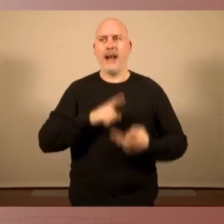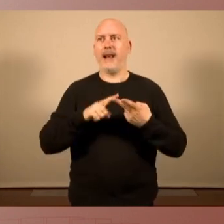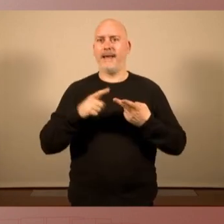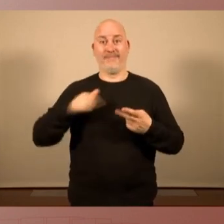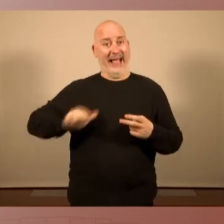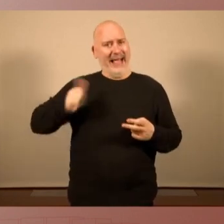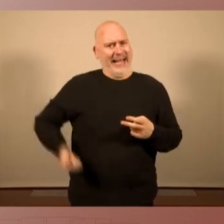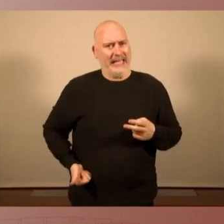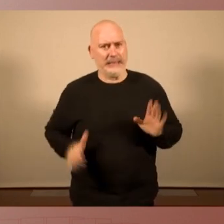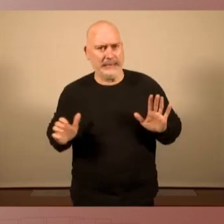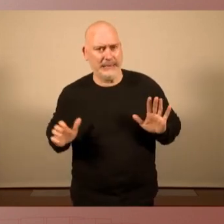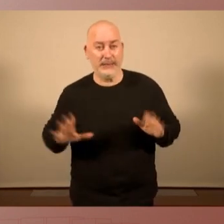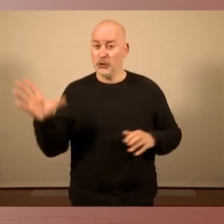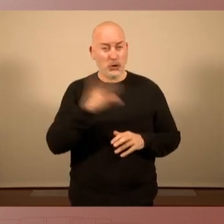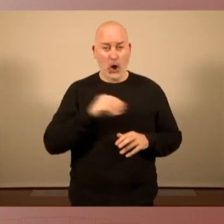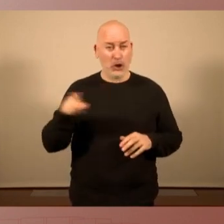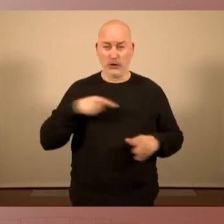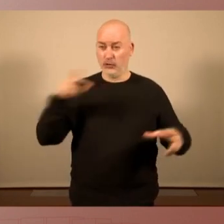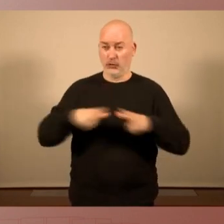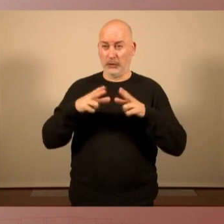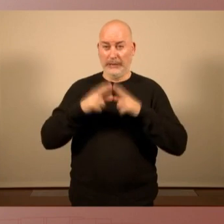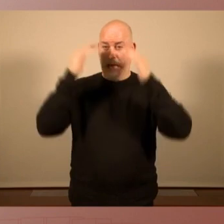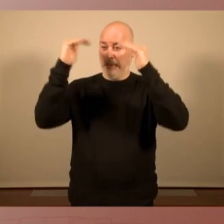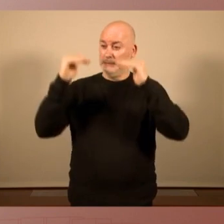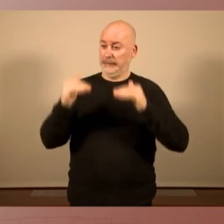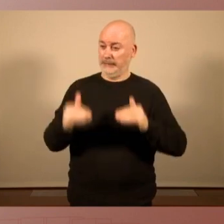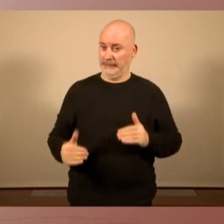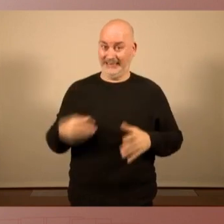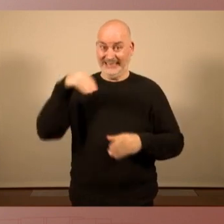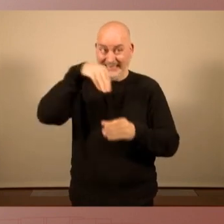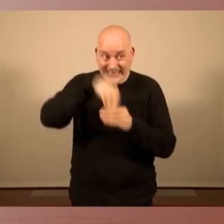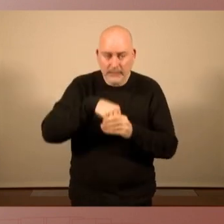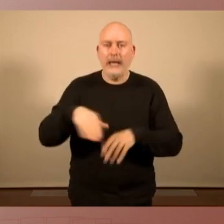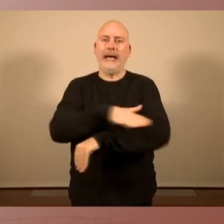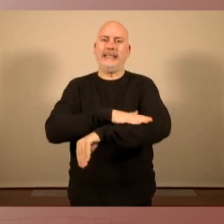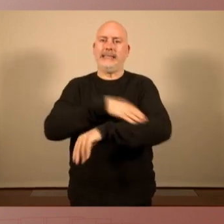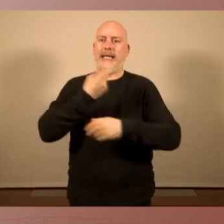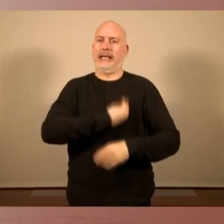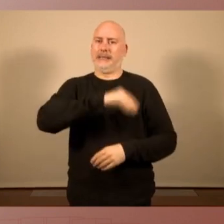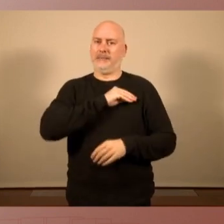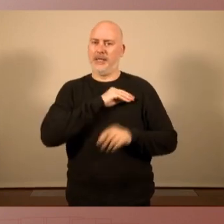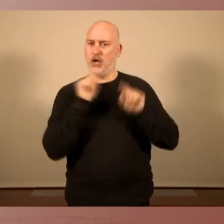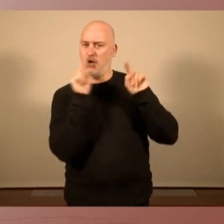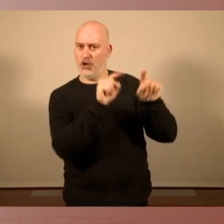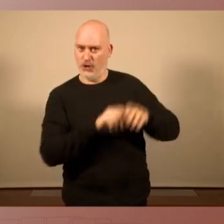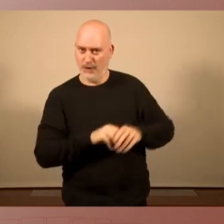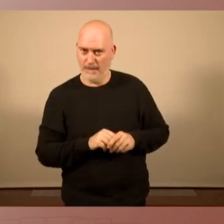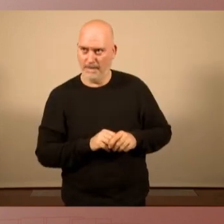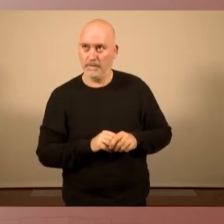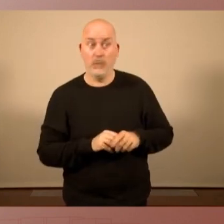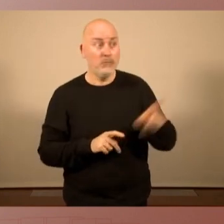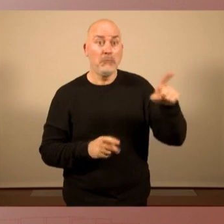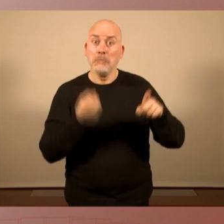tots els estaments que conformen l'aparell de l'estat espanyol i sap que fan bé.